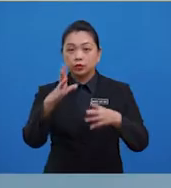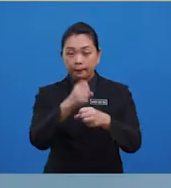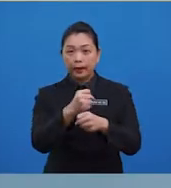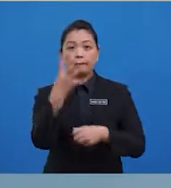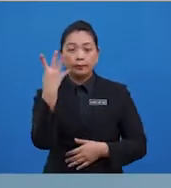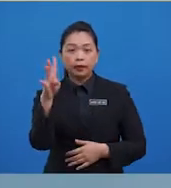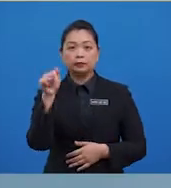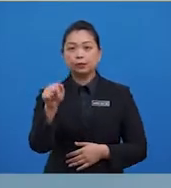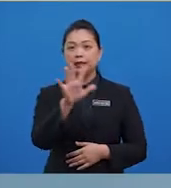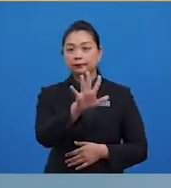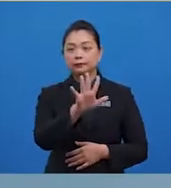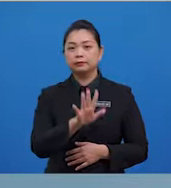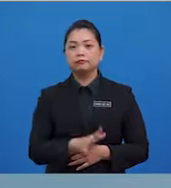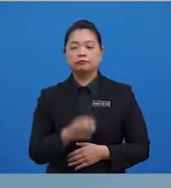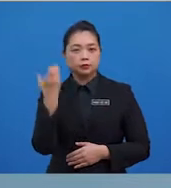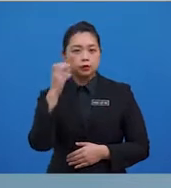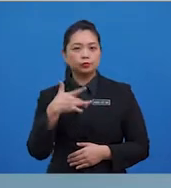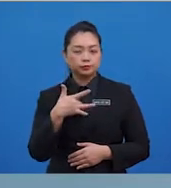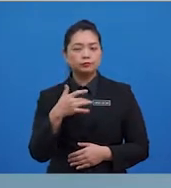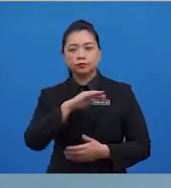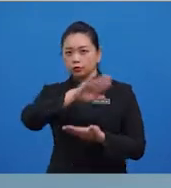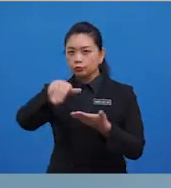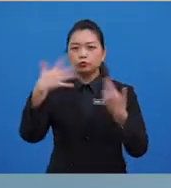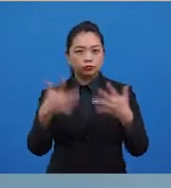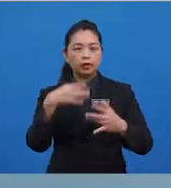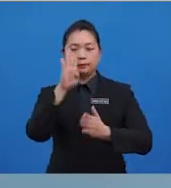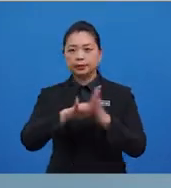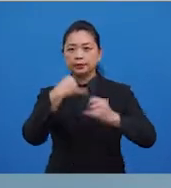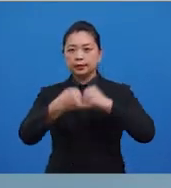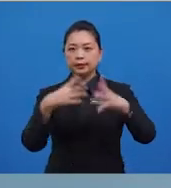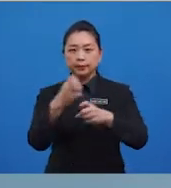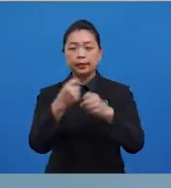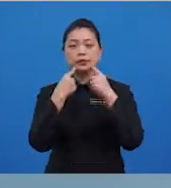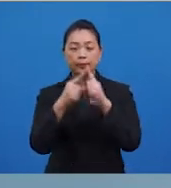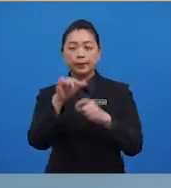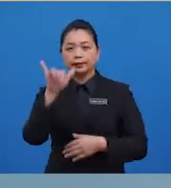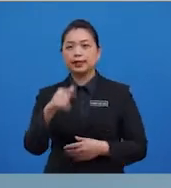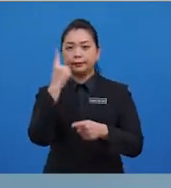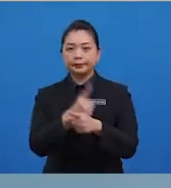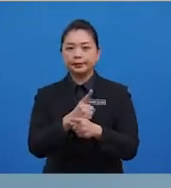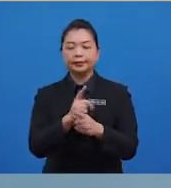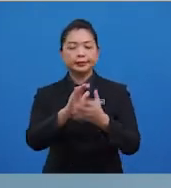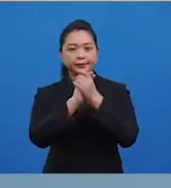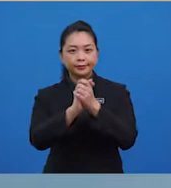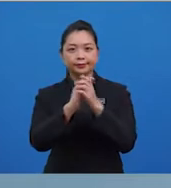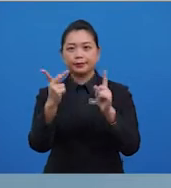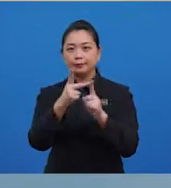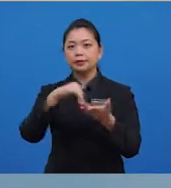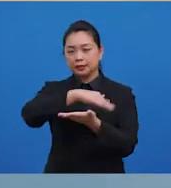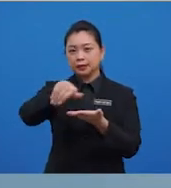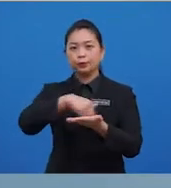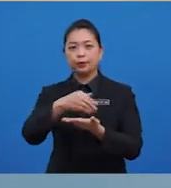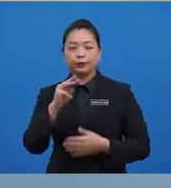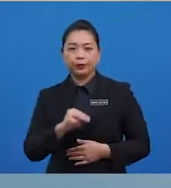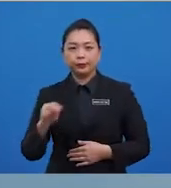Cikgu pasti semua murid sudah berjaya mendapat jawapan yang betul. Tahniah kepada semua